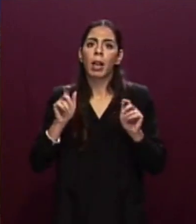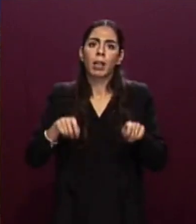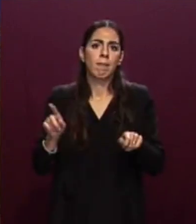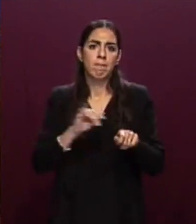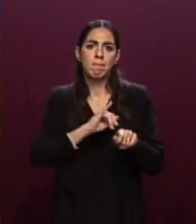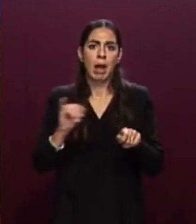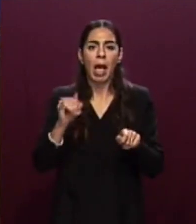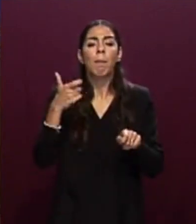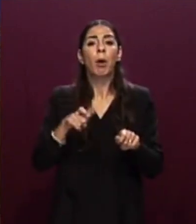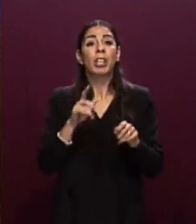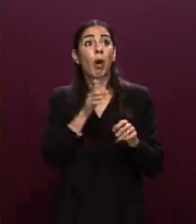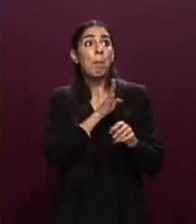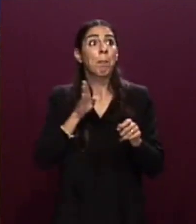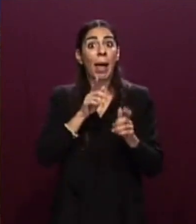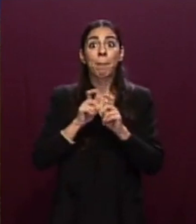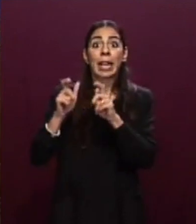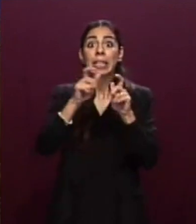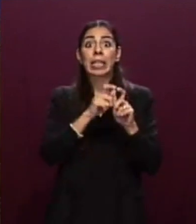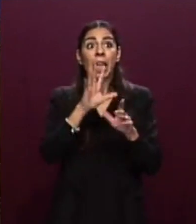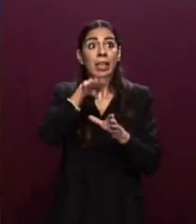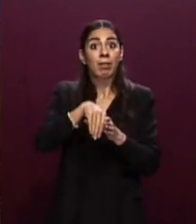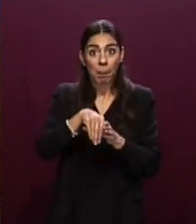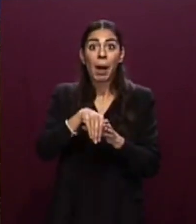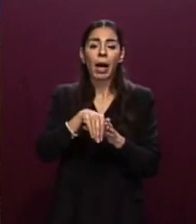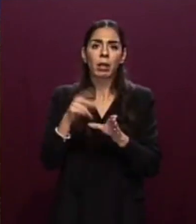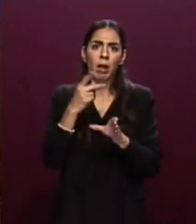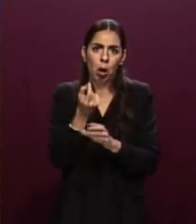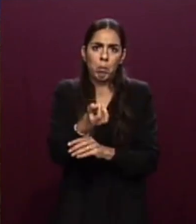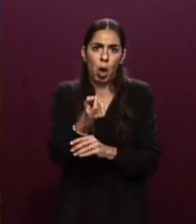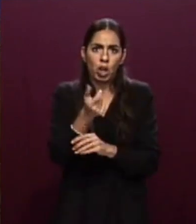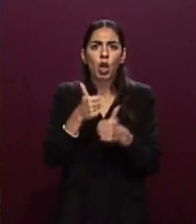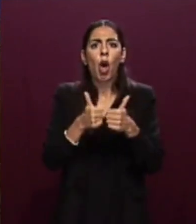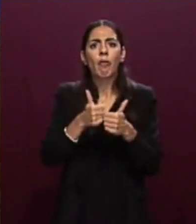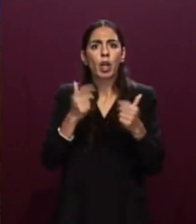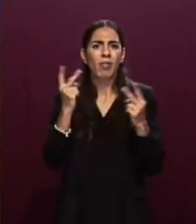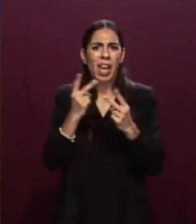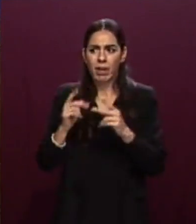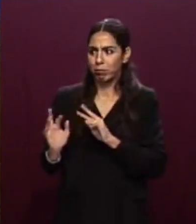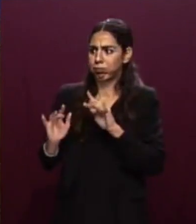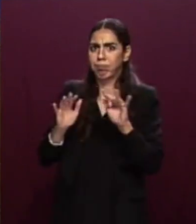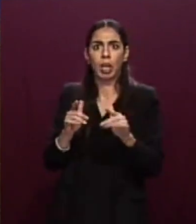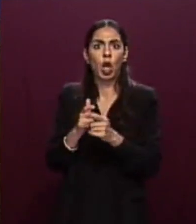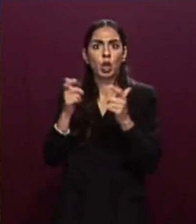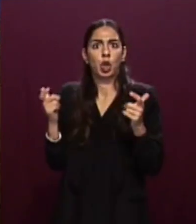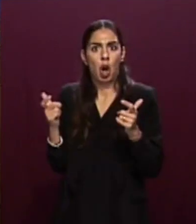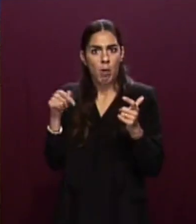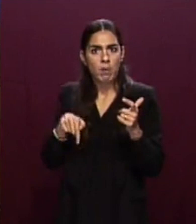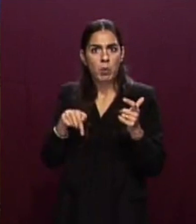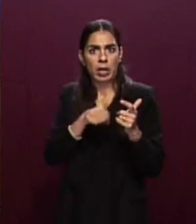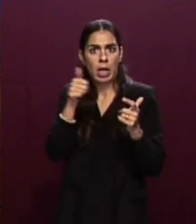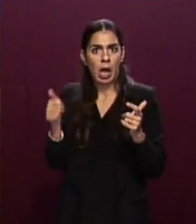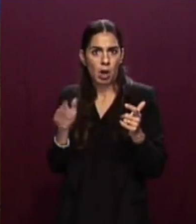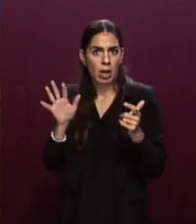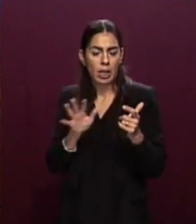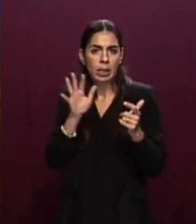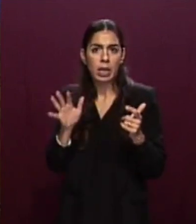partecipanti rappresenta solamente una frazione molto esigua del numero effettivo di arrivi irregolari in Italia nel corso di quest'anno, sia perché il